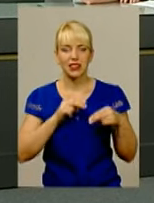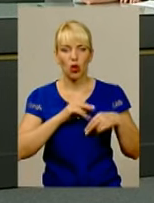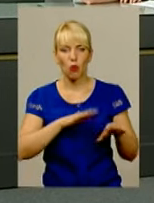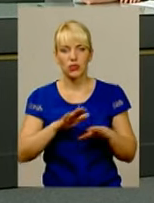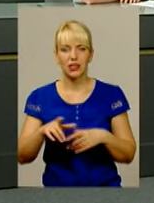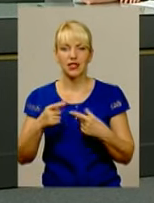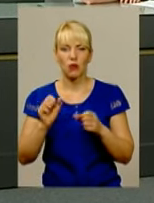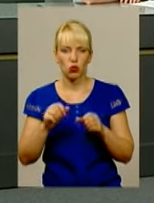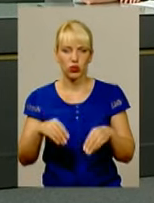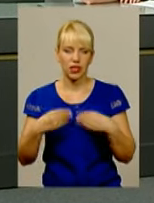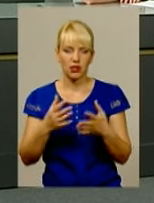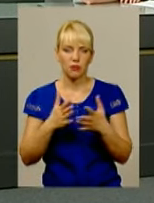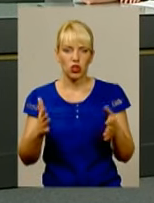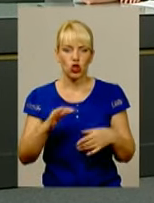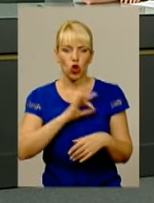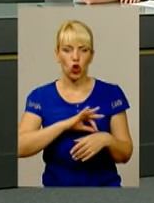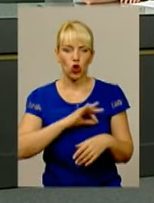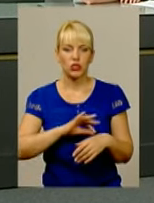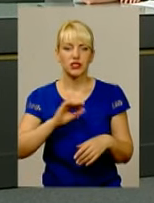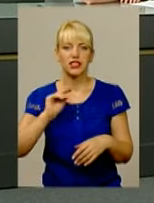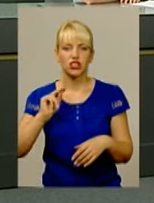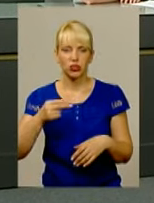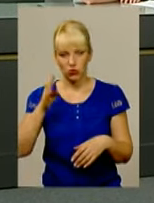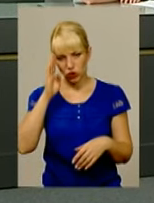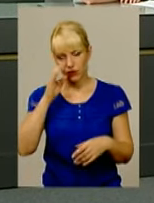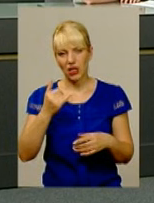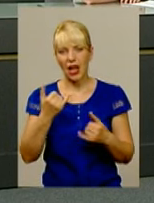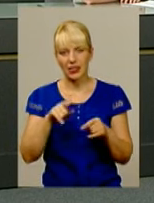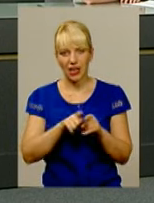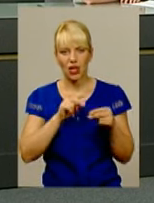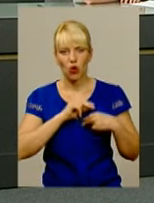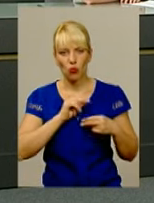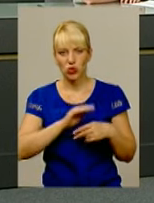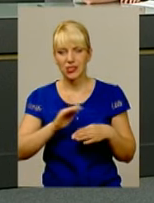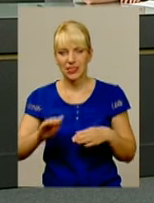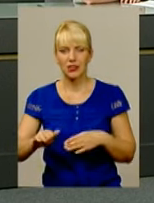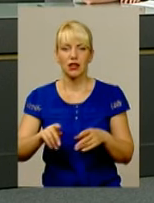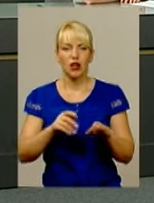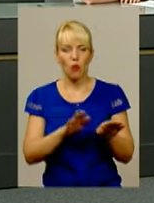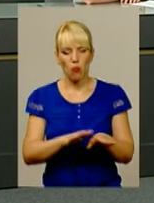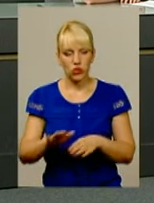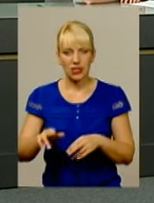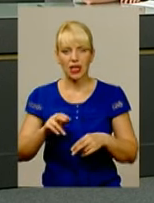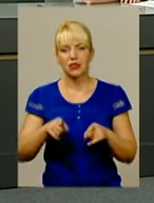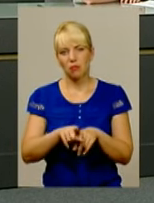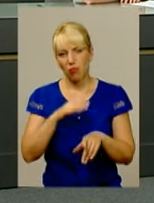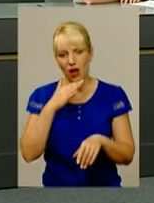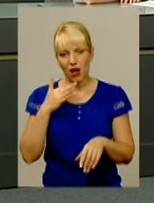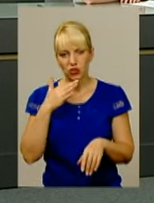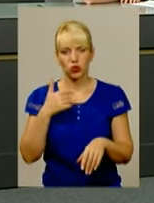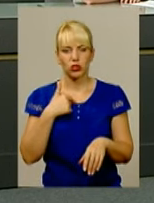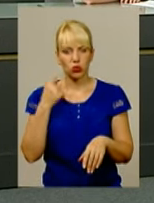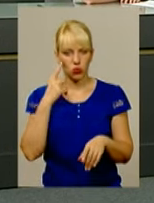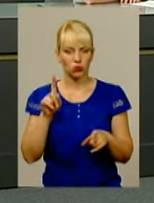користі, ніж чоловіки. А таких посад міліції на сьогоднішній досить багато. Я думаю, що це досить, я би сказав,